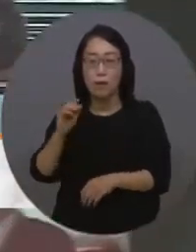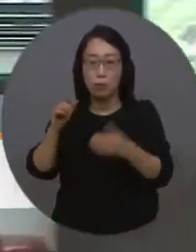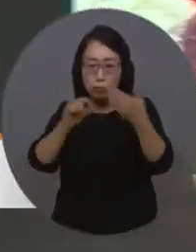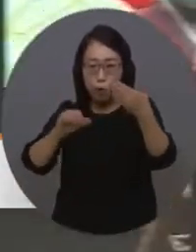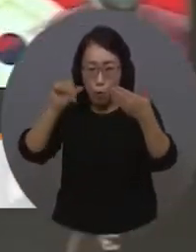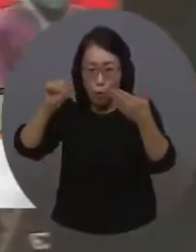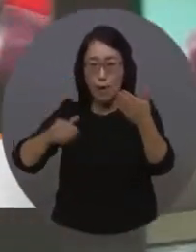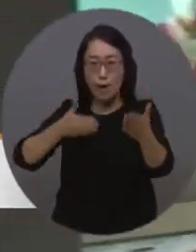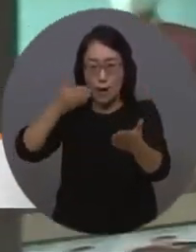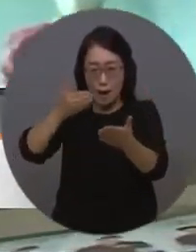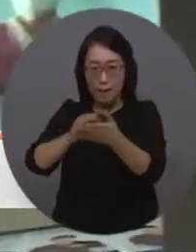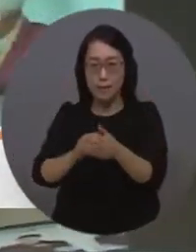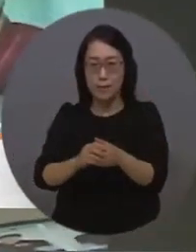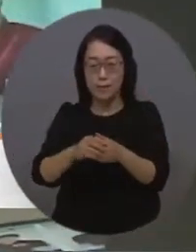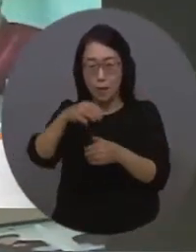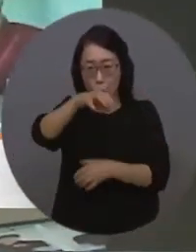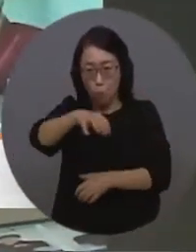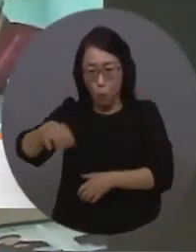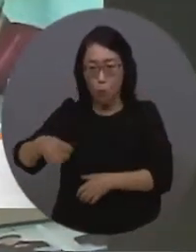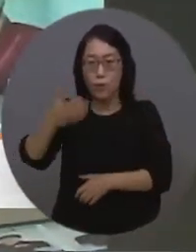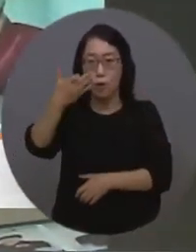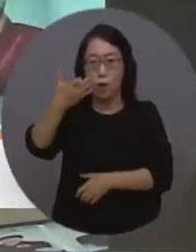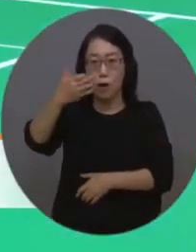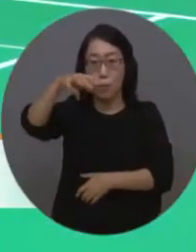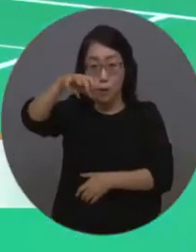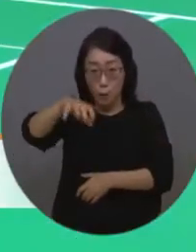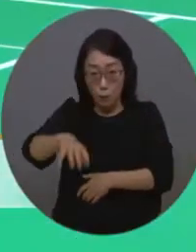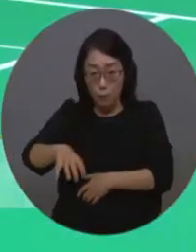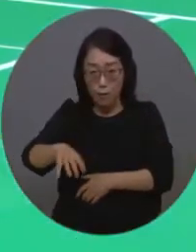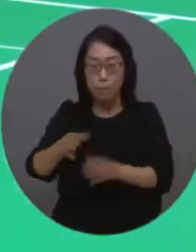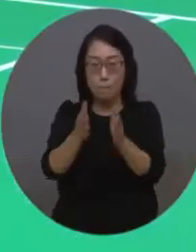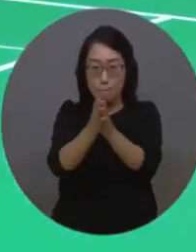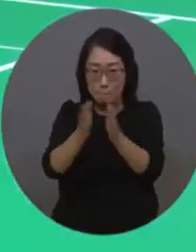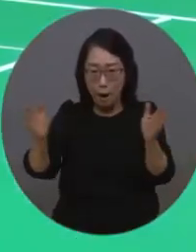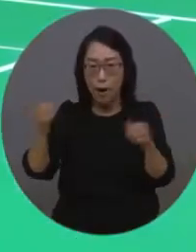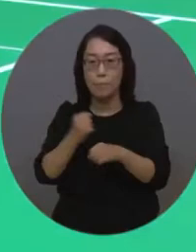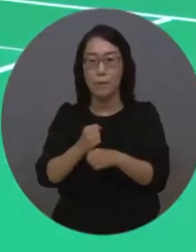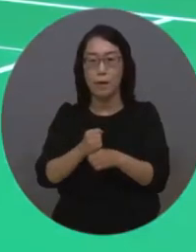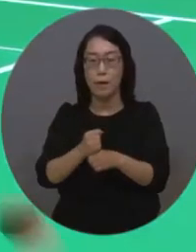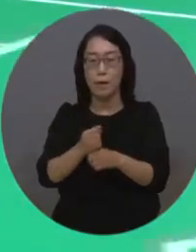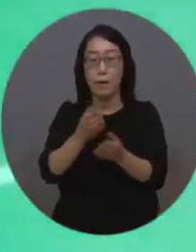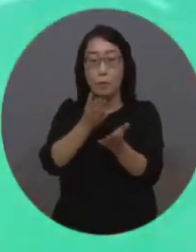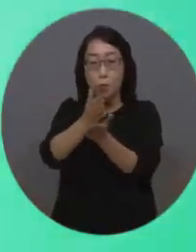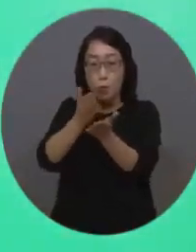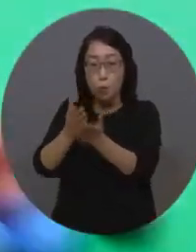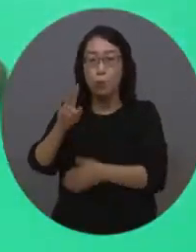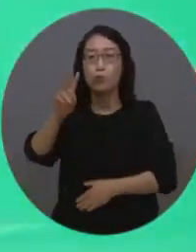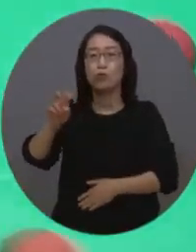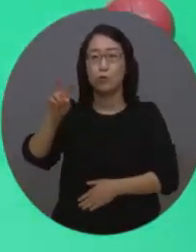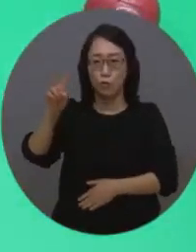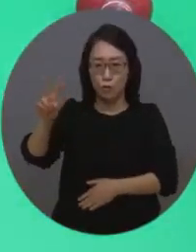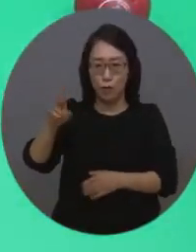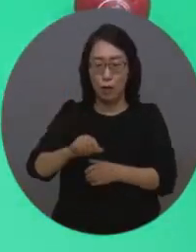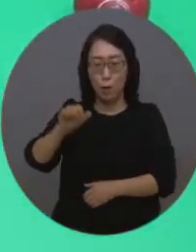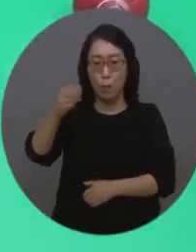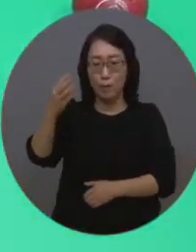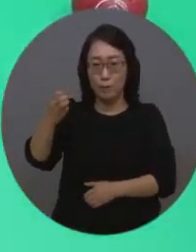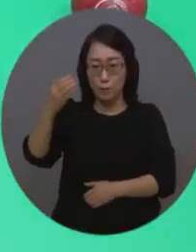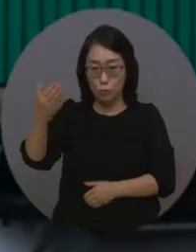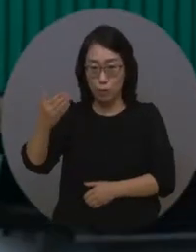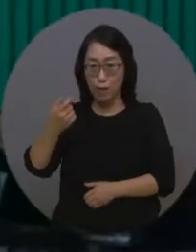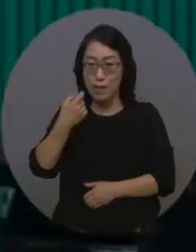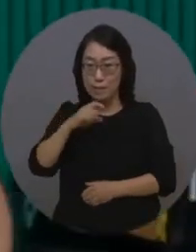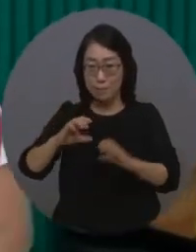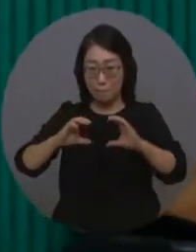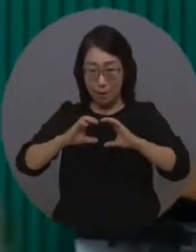도쿄 1원의 19개 경기장에서 열립니다. 대회 종목은 총 22개로, 539개의 금메달을 향해